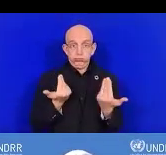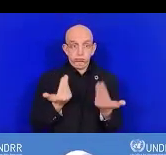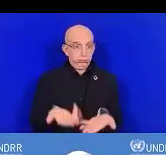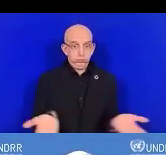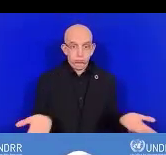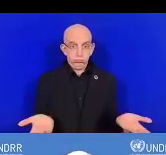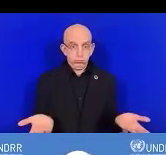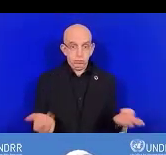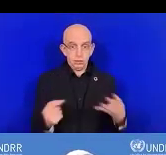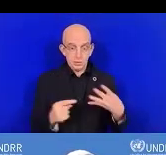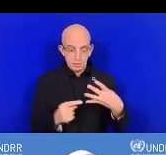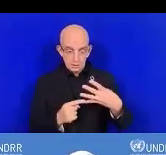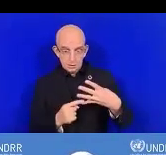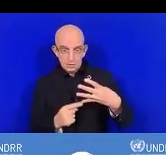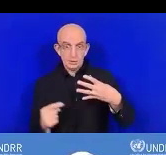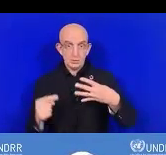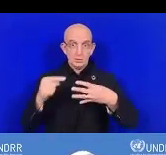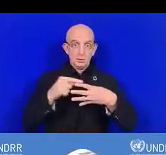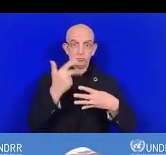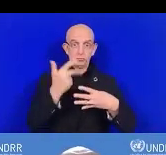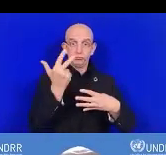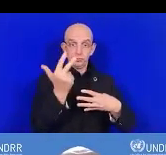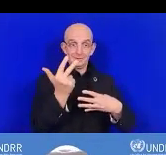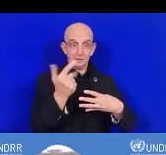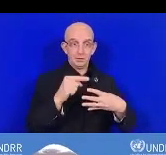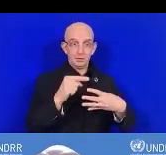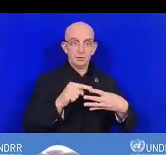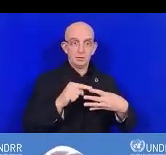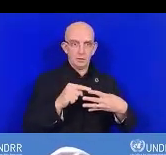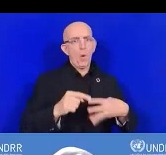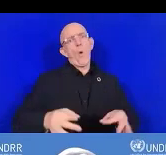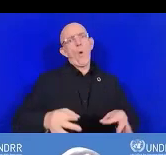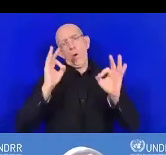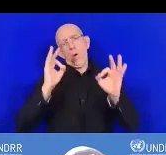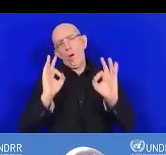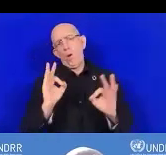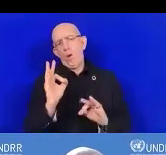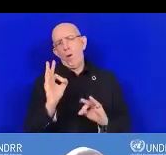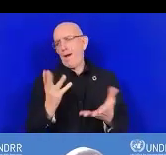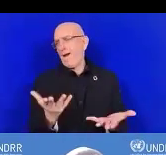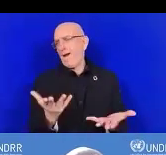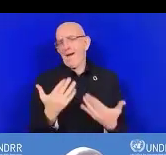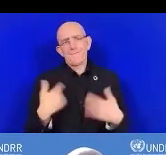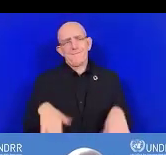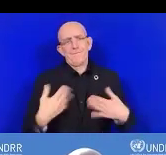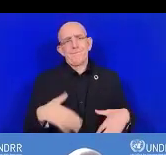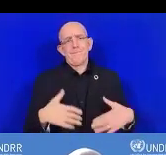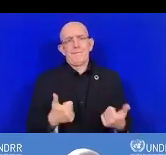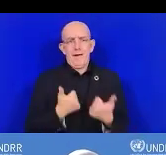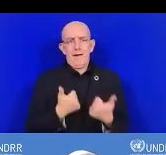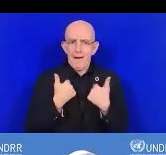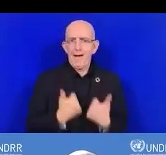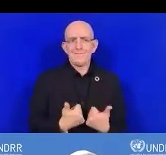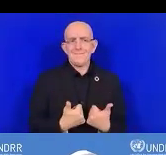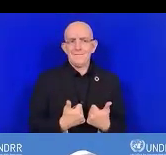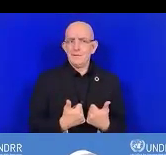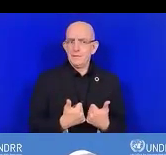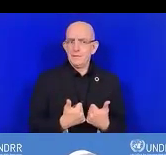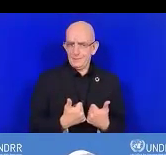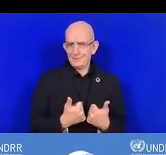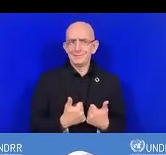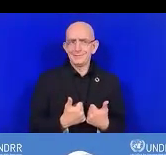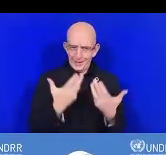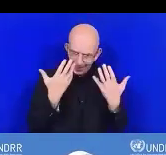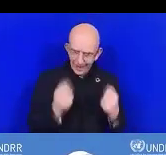existe un mécanisme sectoriel ou multisectoriel désigné ou un point focal municipal doté de ressources humaines